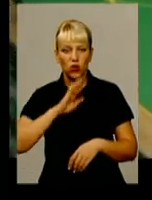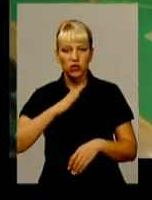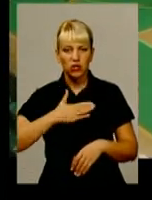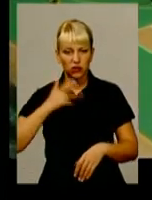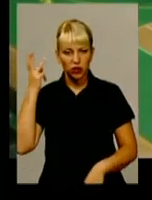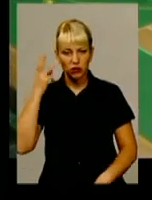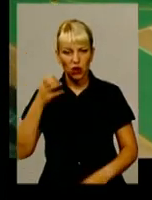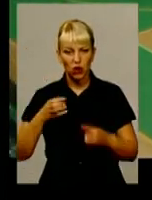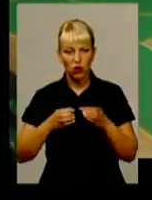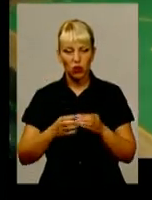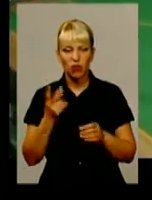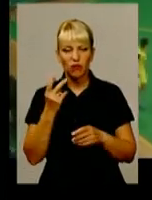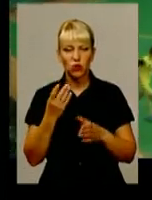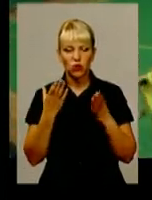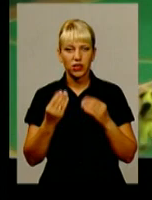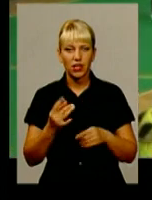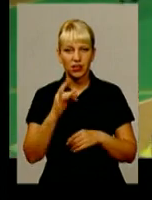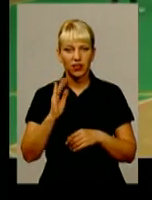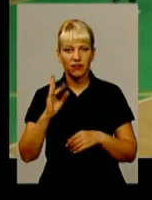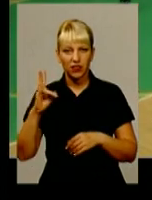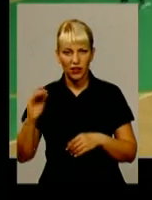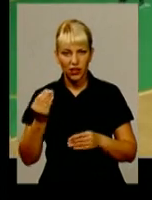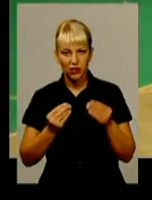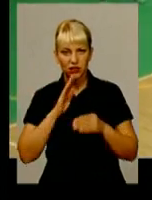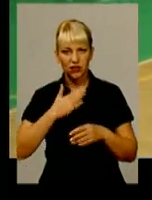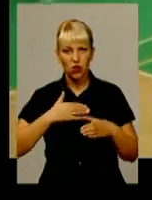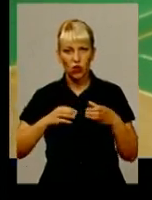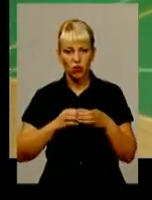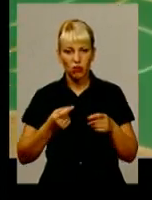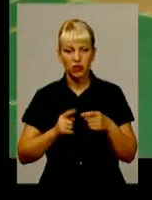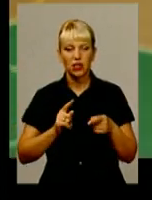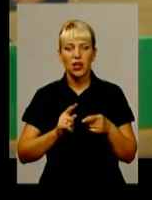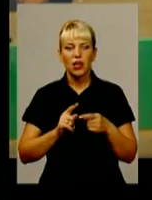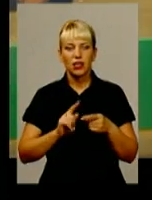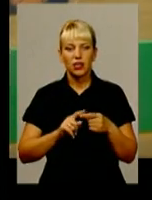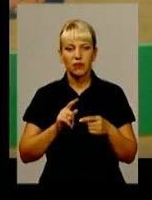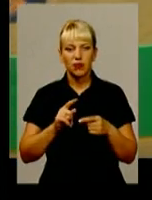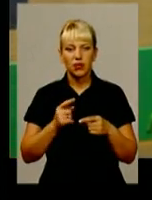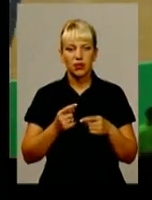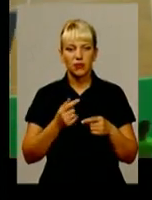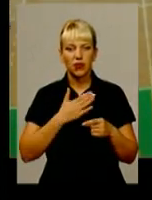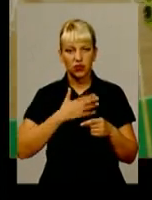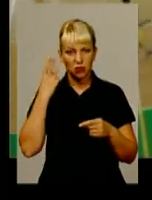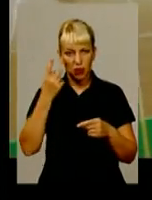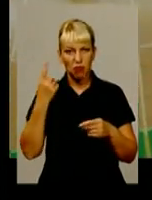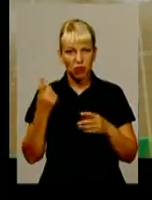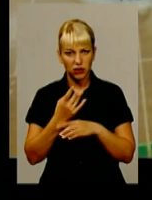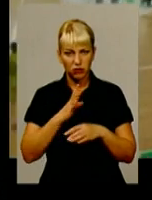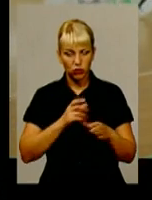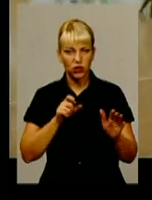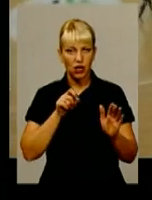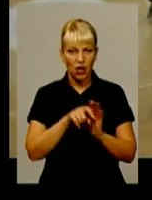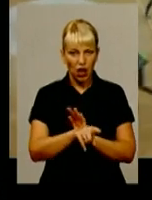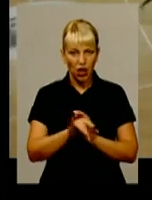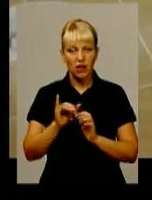«Спортлідер Плюс» зіграв із кардиналом Рівни. Як і у стартовому матчі, в цьому подоляни першими поцілили шкіряним у ворота. Рівниці відплатили лідерам